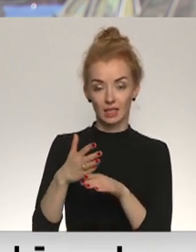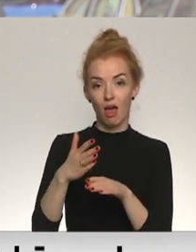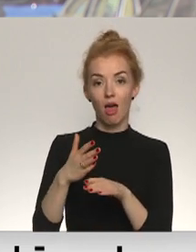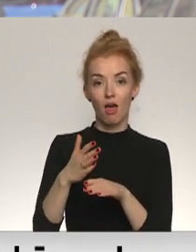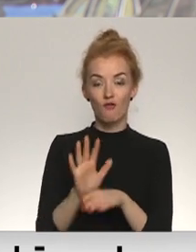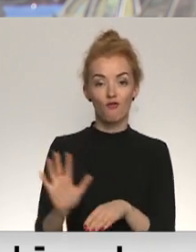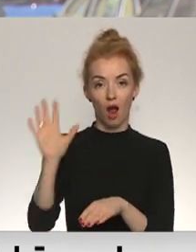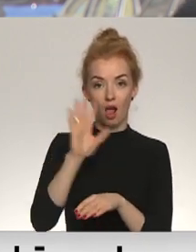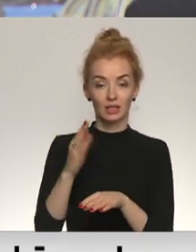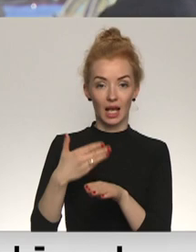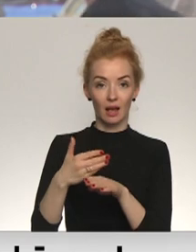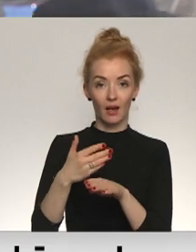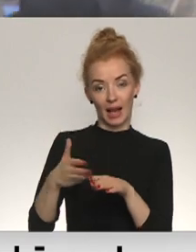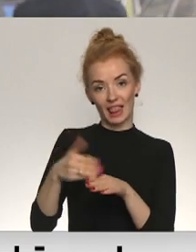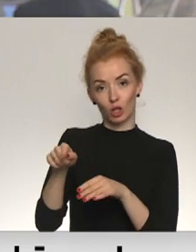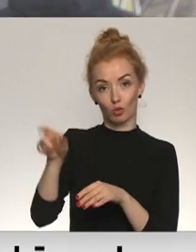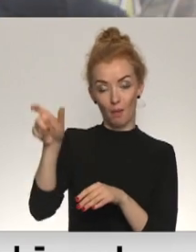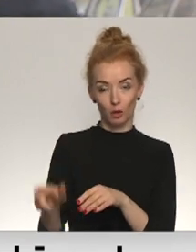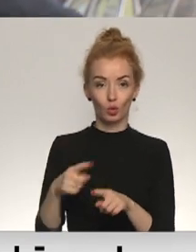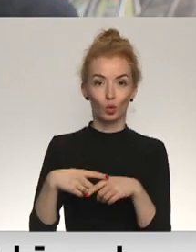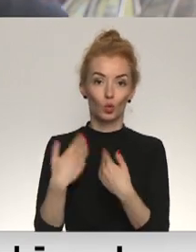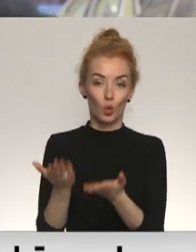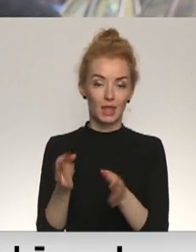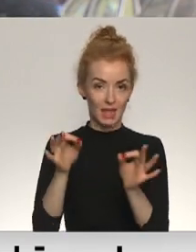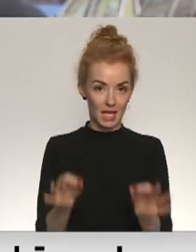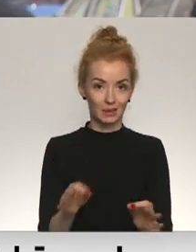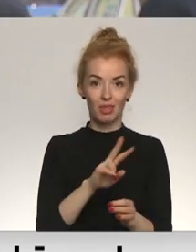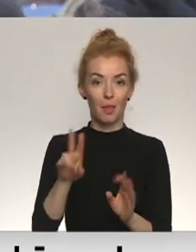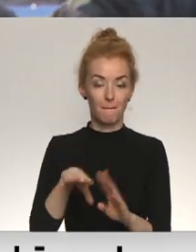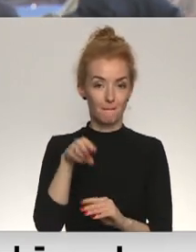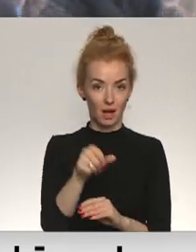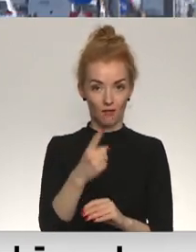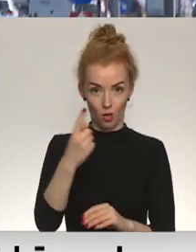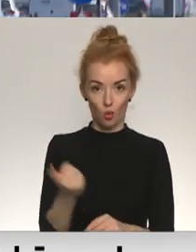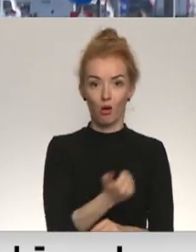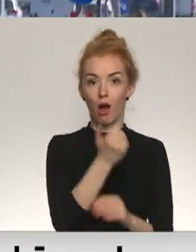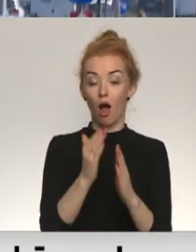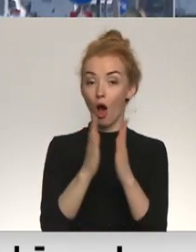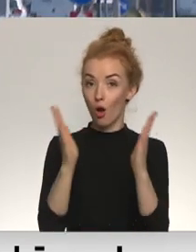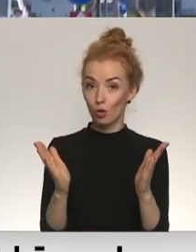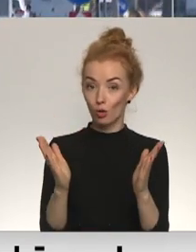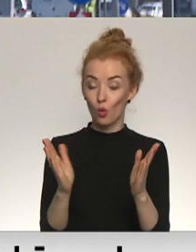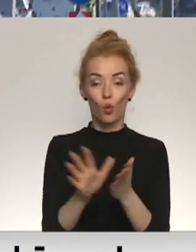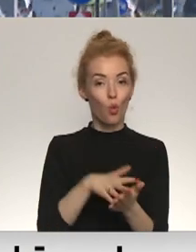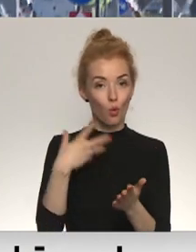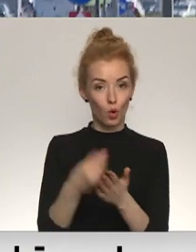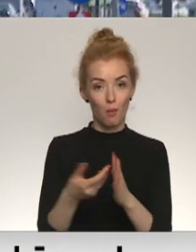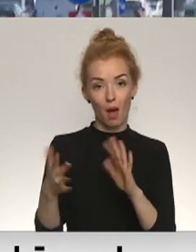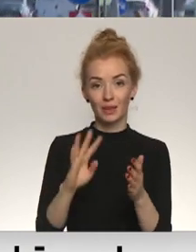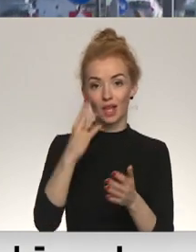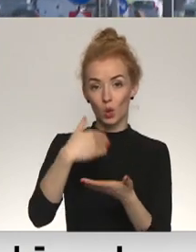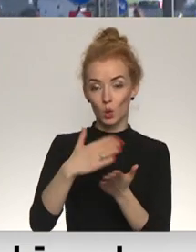valsts kreditēja šo personu un deva šeit personai tiesības nemaksāt veselu gadu. Un aiz vienu aptuveni